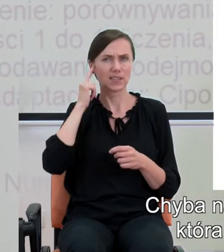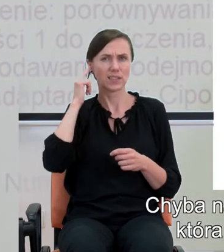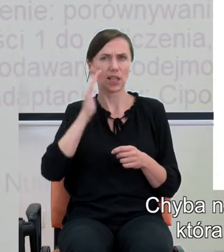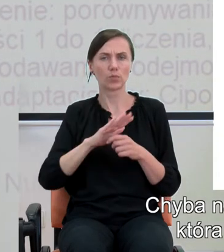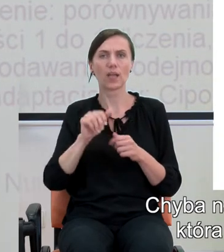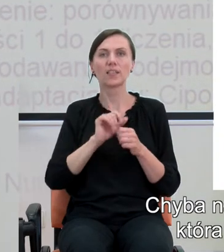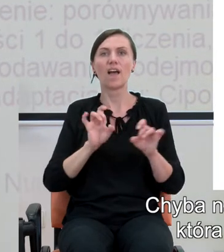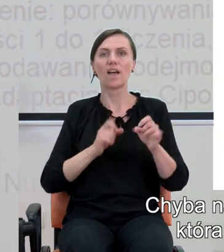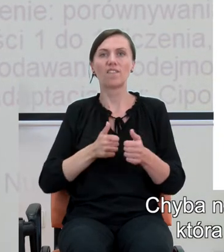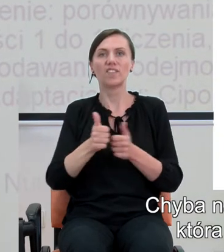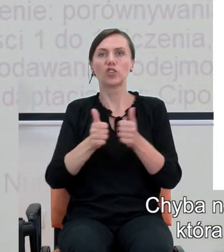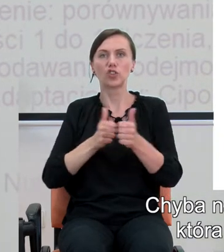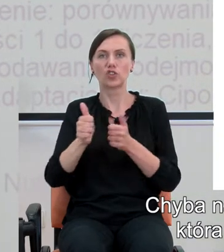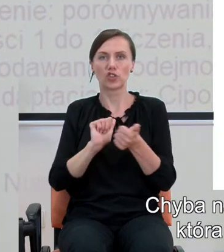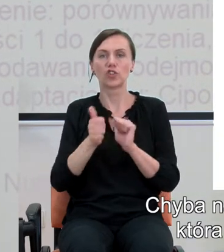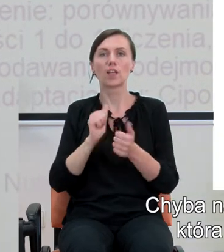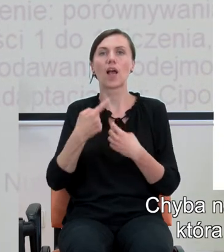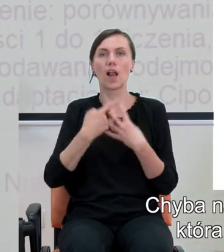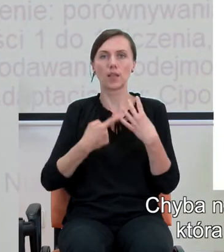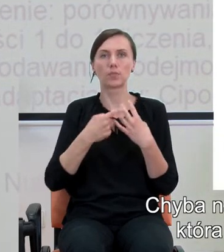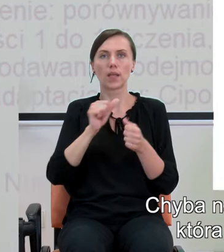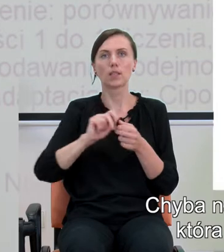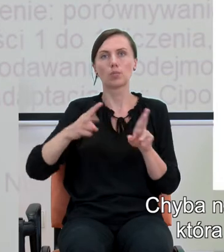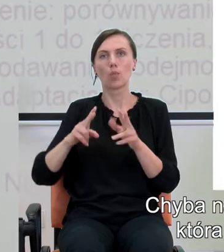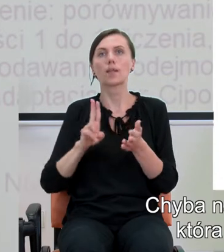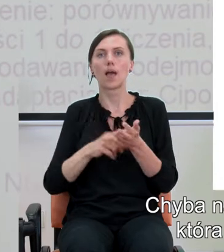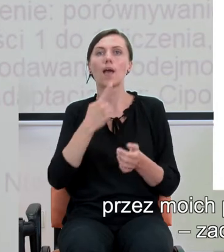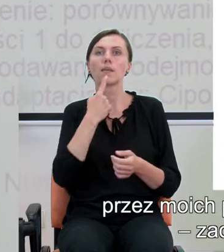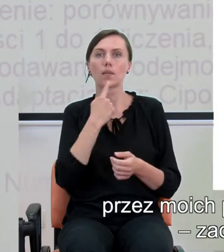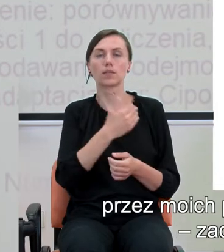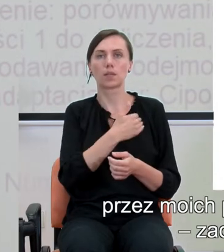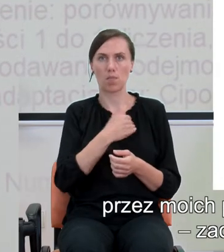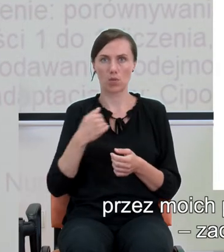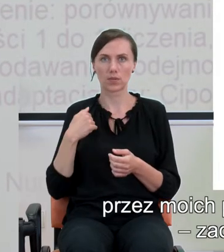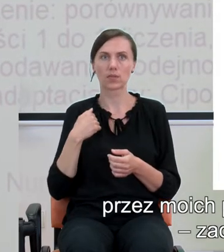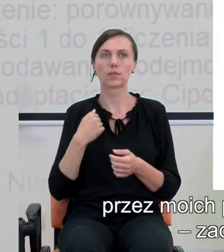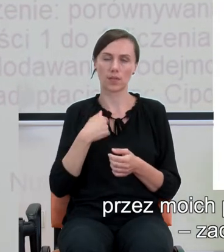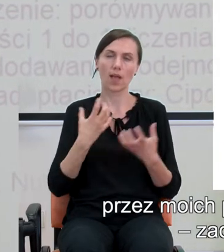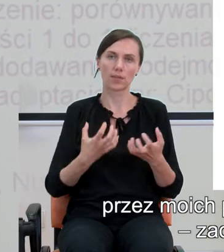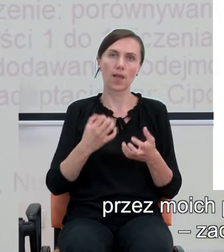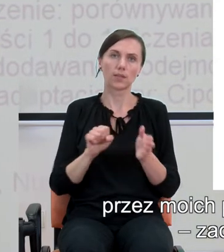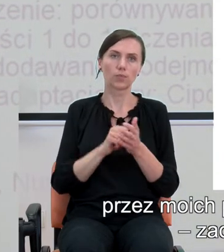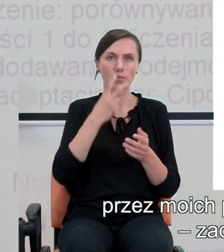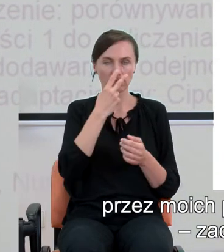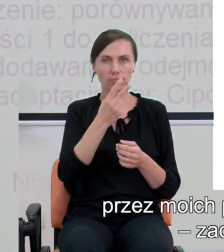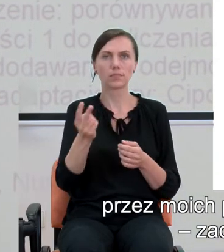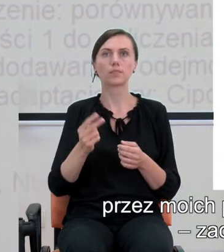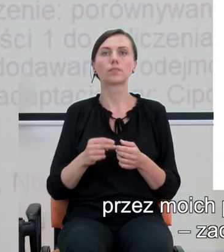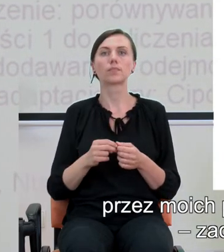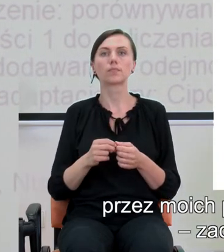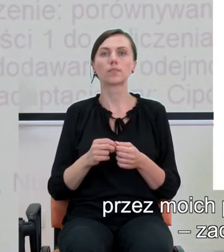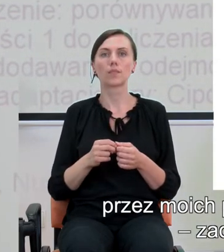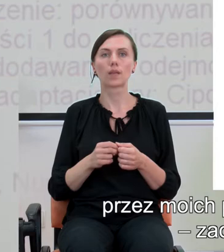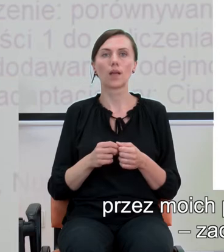wyścig liczb, która została przetłumaczona na język polski. Zachęcam Państwa do sięgnięcia do tego